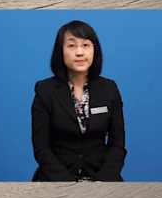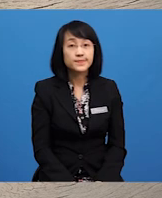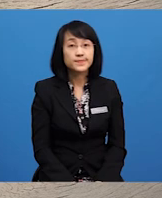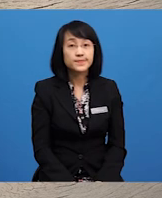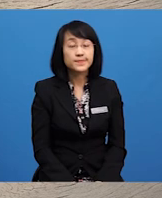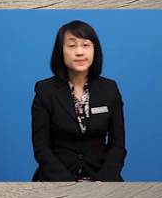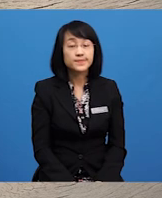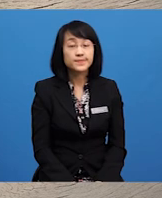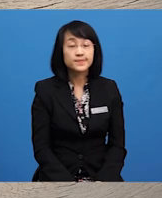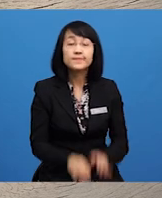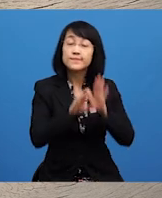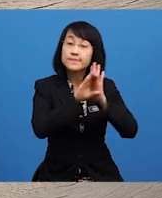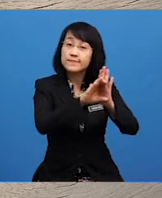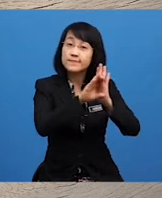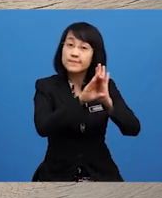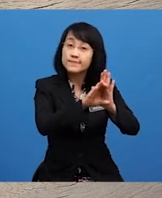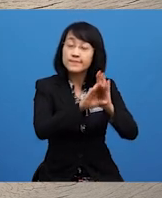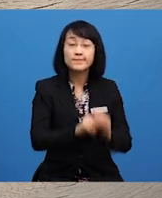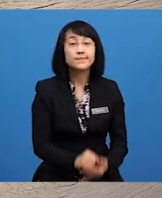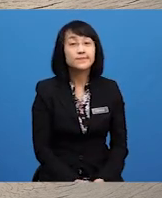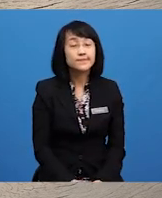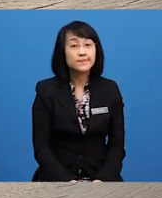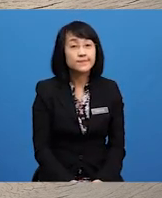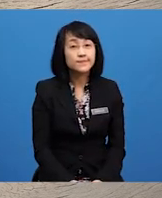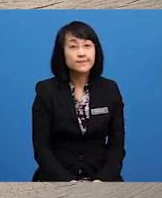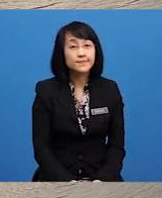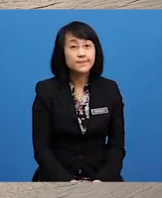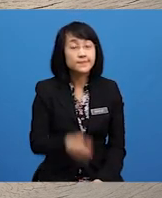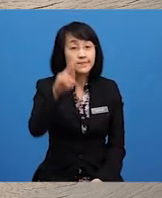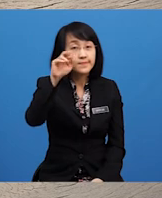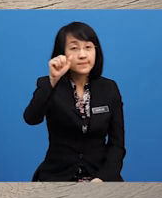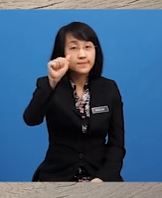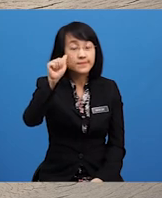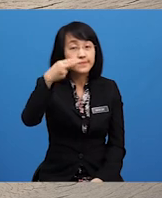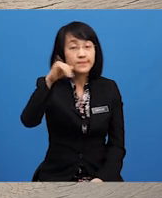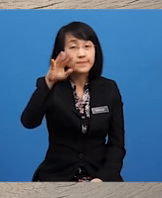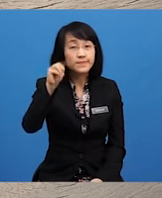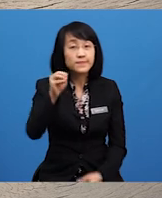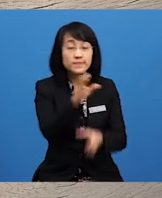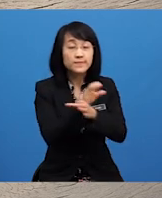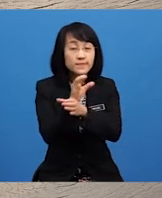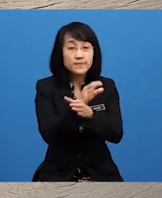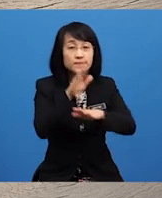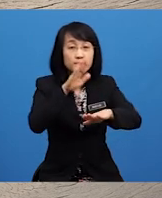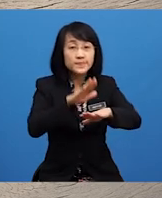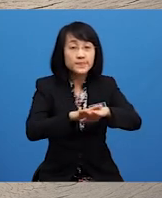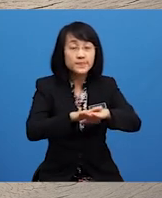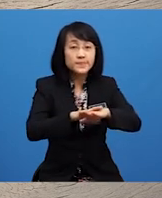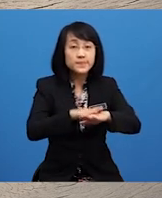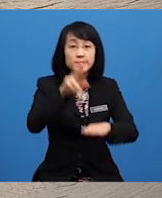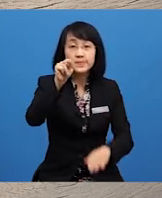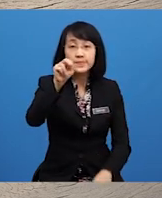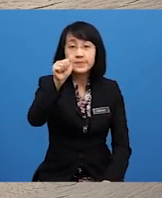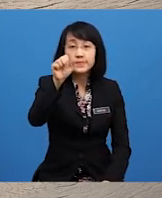Sebagai contoh Rahim Perihatin Terhadap Nasib penduduk